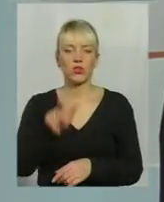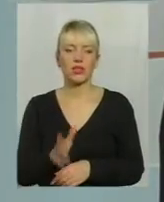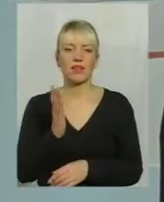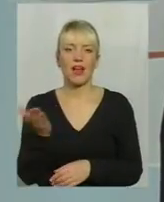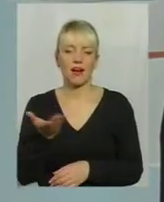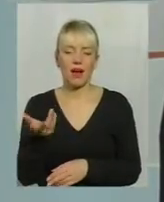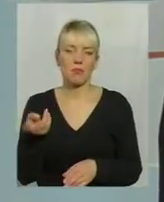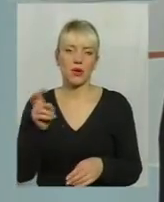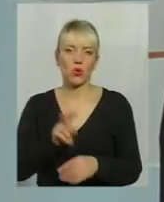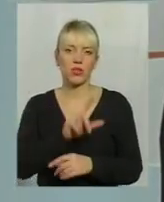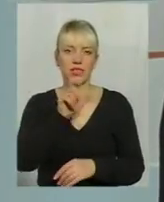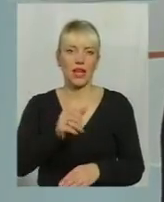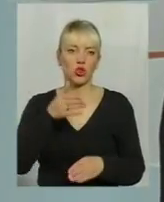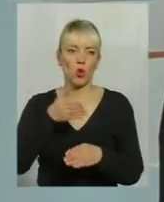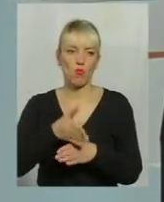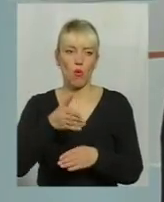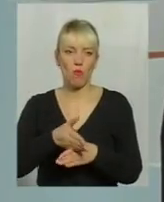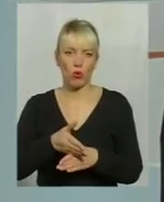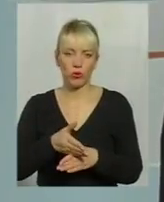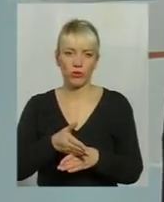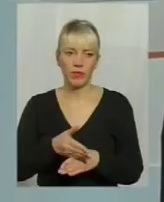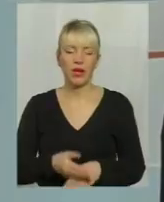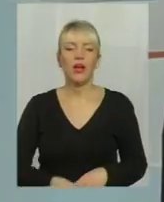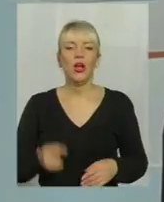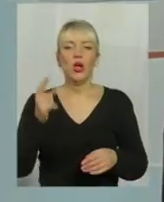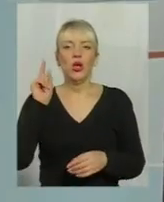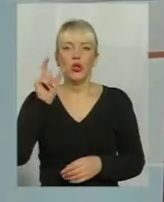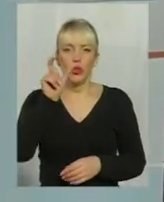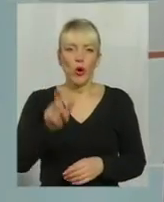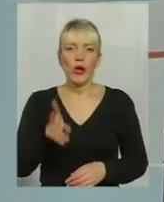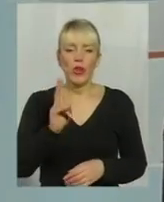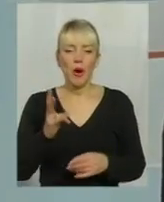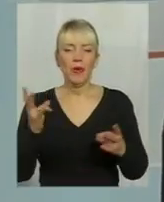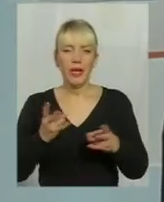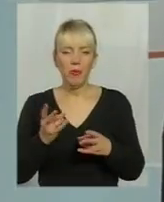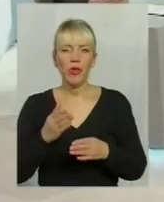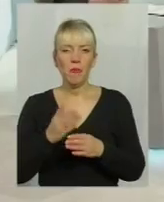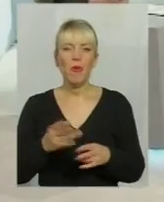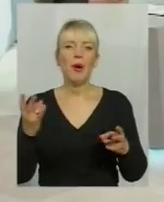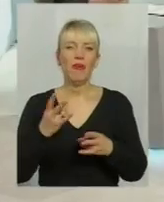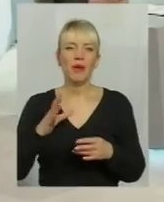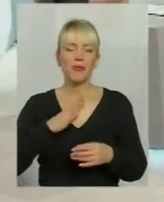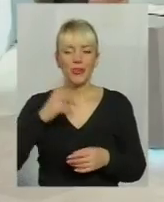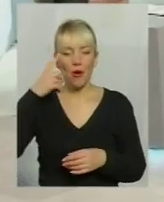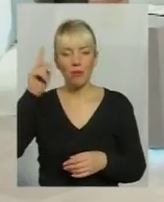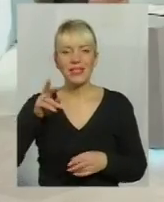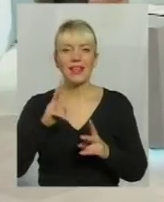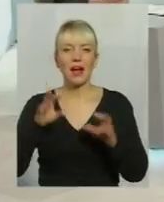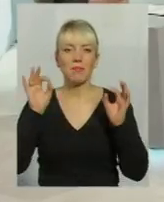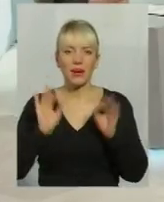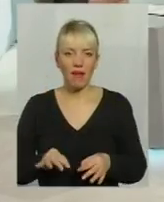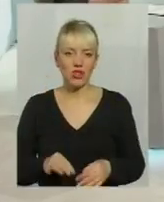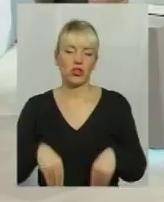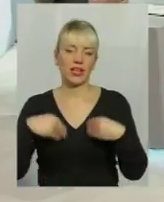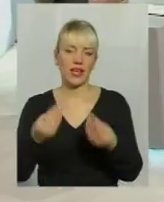приходить за допомогою. Тобто той, хто потребує допомоги, також має бути обізнаний в тому, як правильно надається така